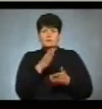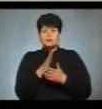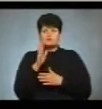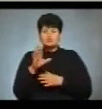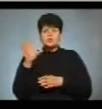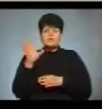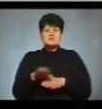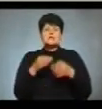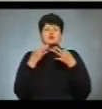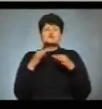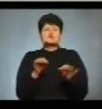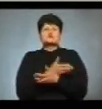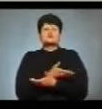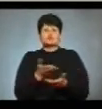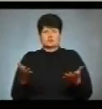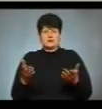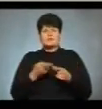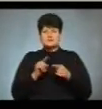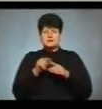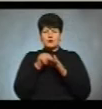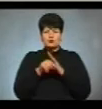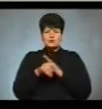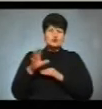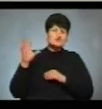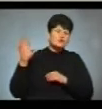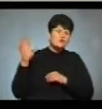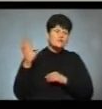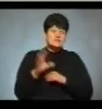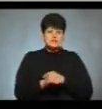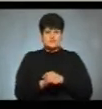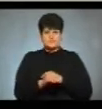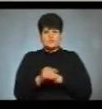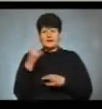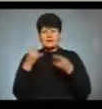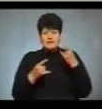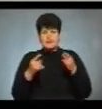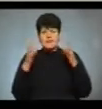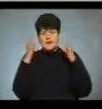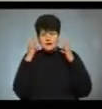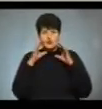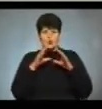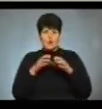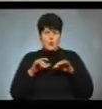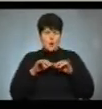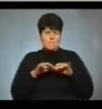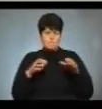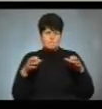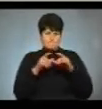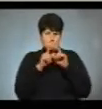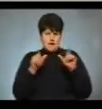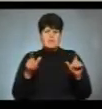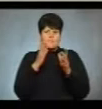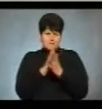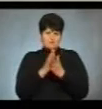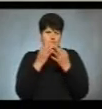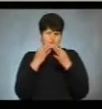вседоступними. Це означає, що всі телерадіокампанії мають мати доступ до